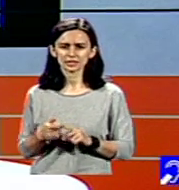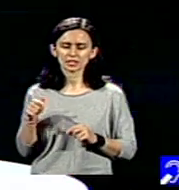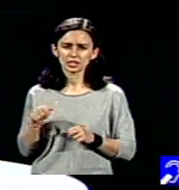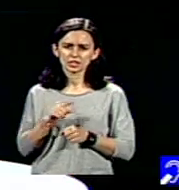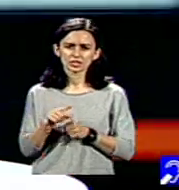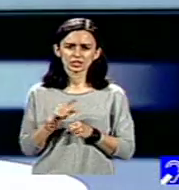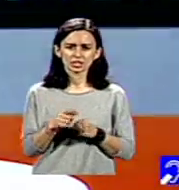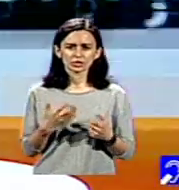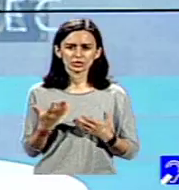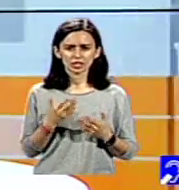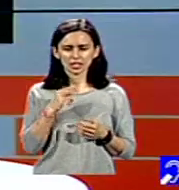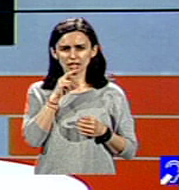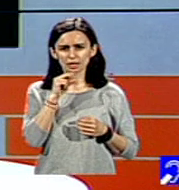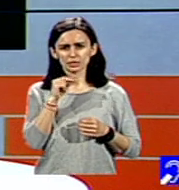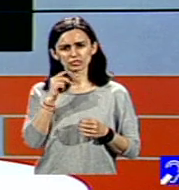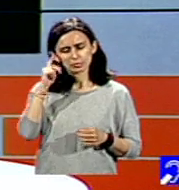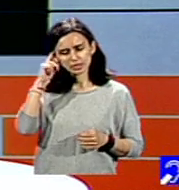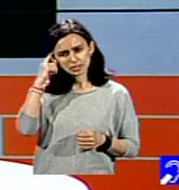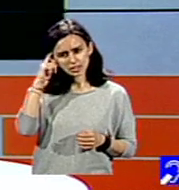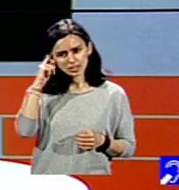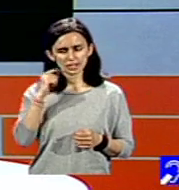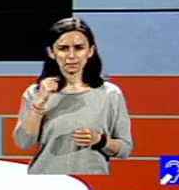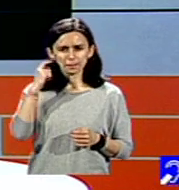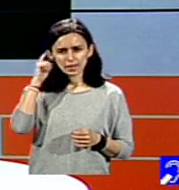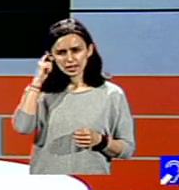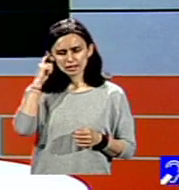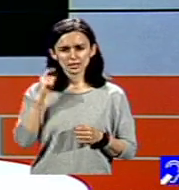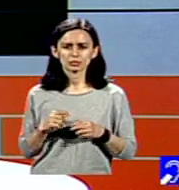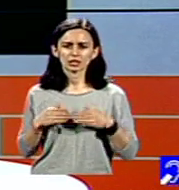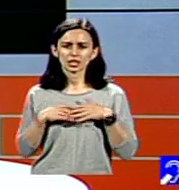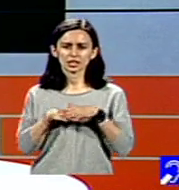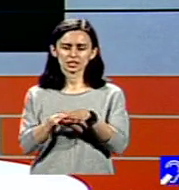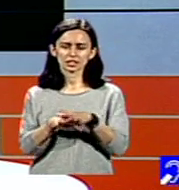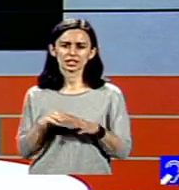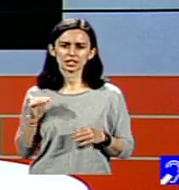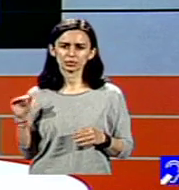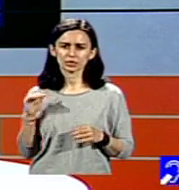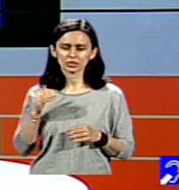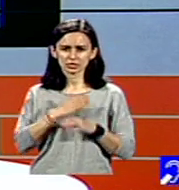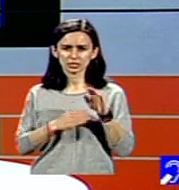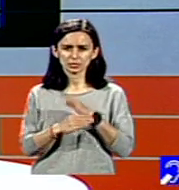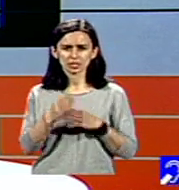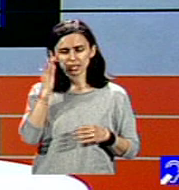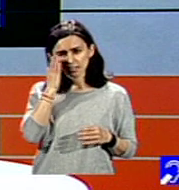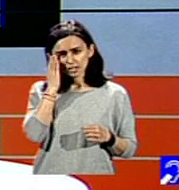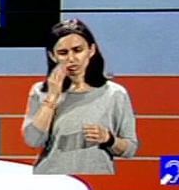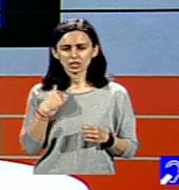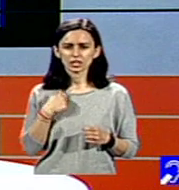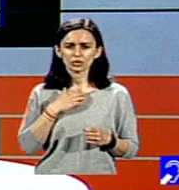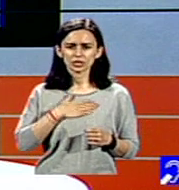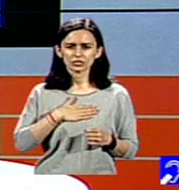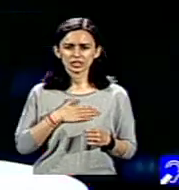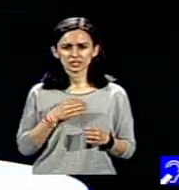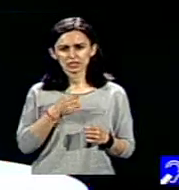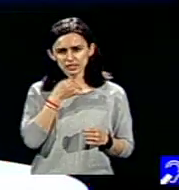Dan, doamnelor, domnilor, atunci când ne gândim la incluziunea copiilor cu disabilității școala de masă, vreau să vă împărtășesc cu